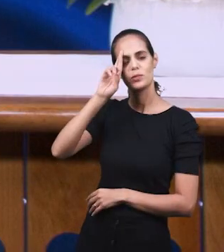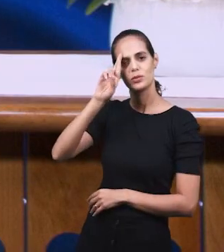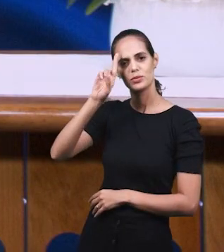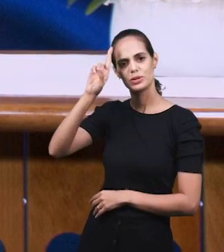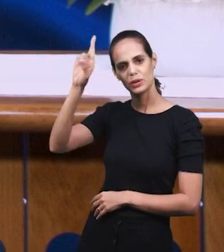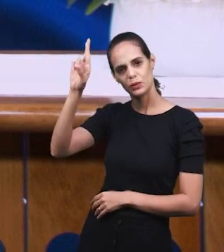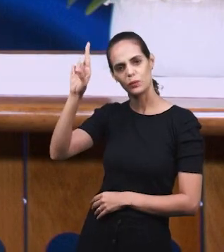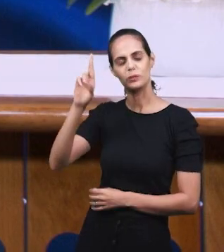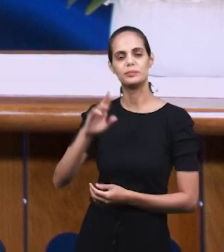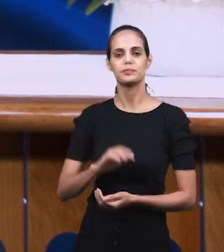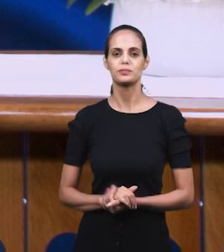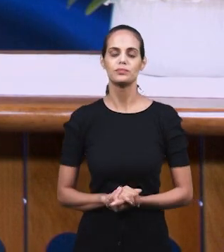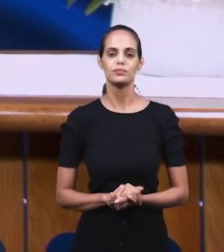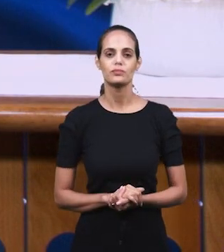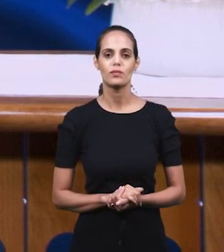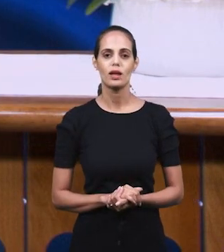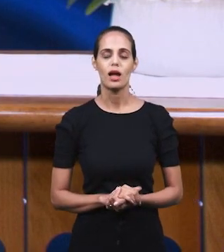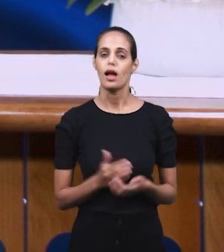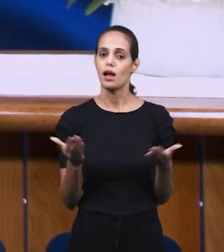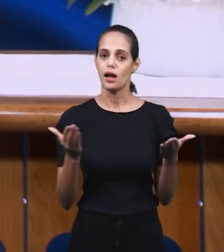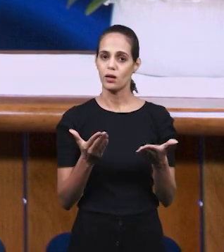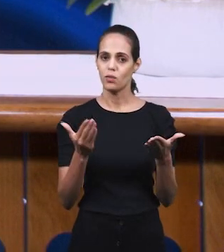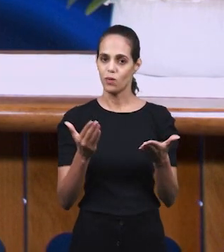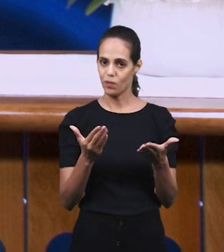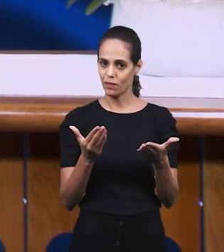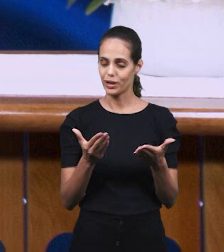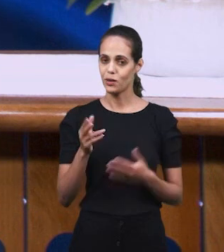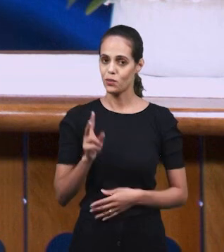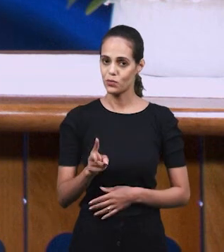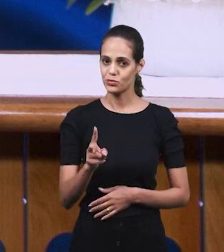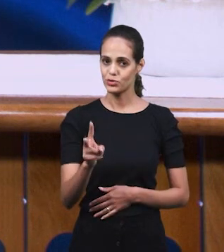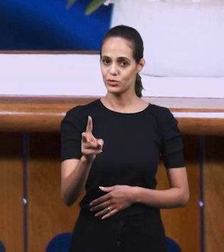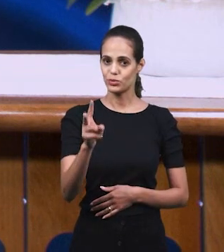образом, возлюбленные, в этот момент мы услышим